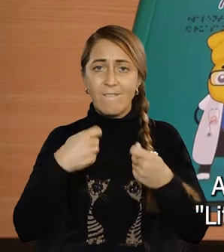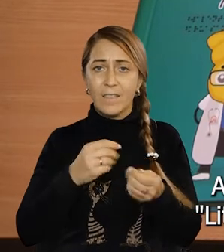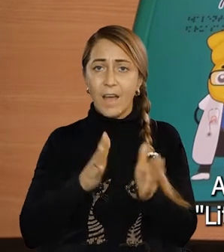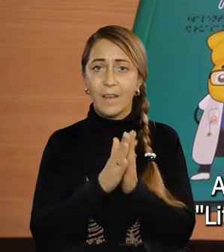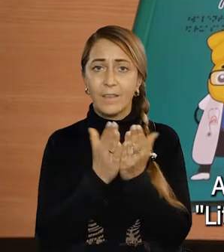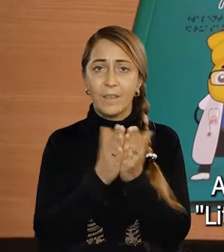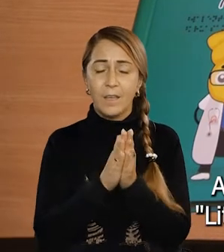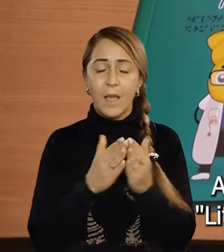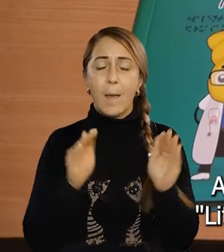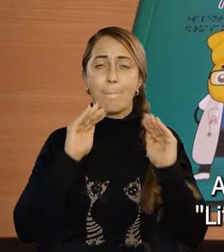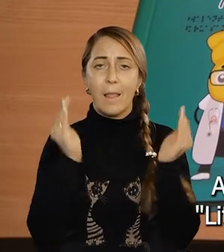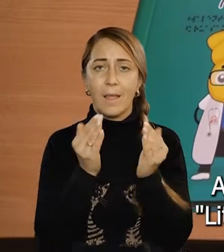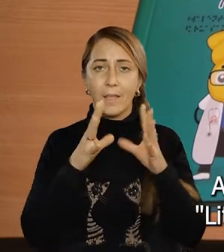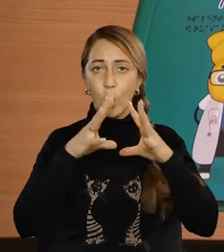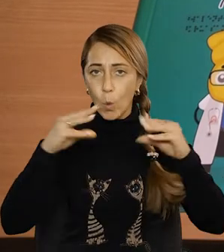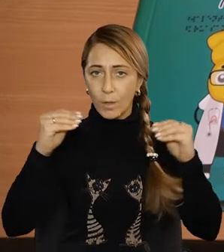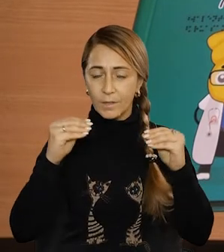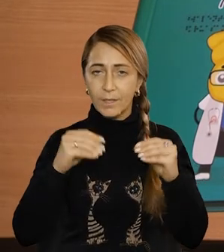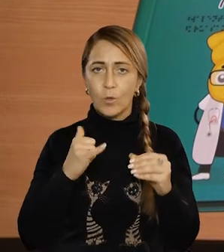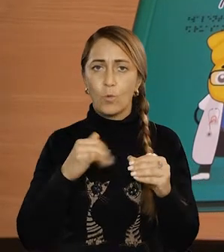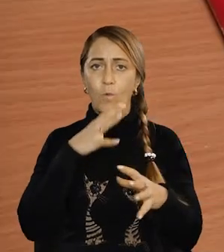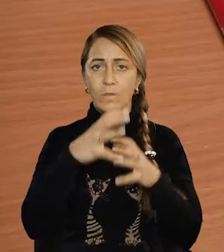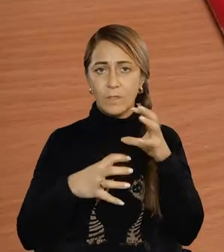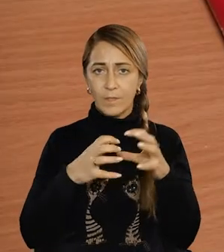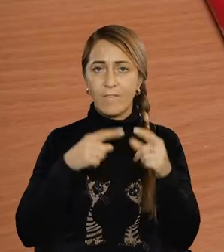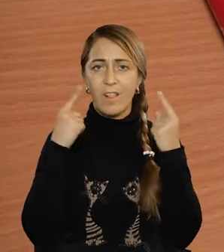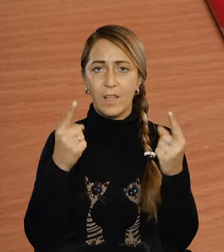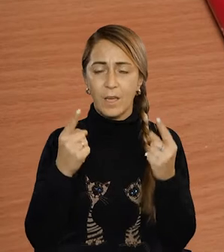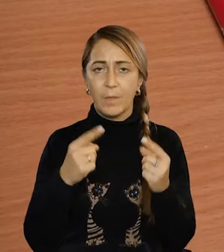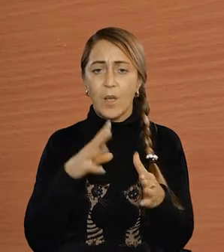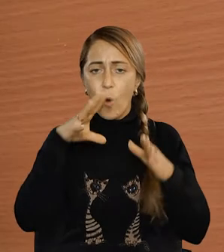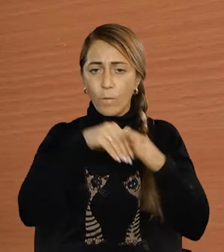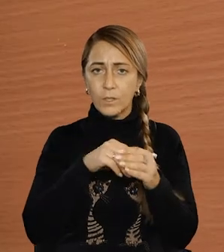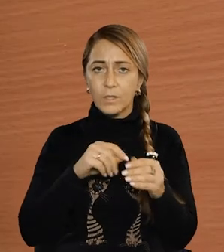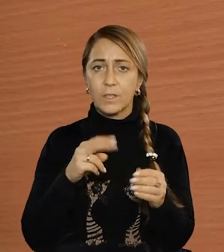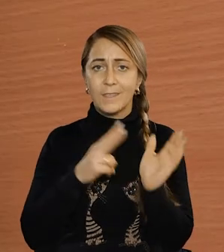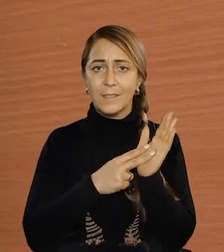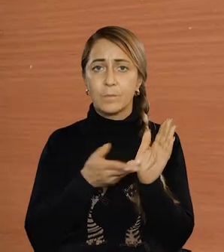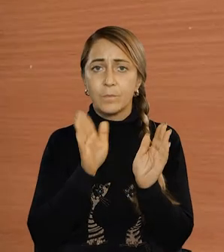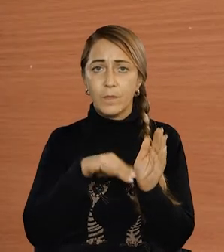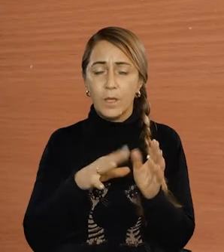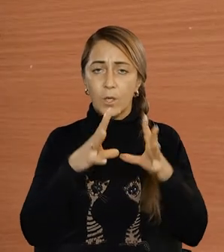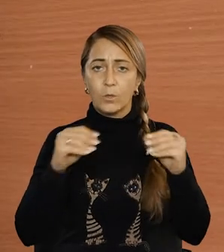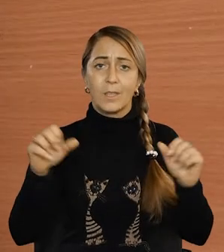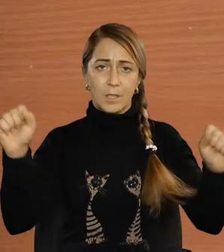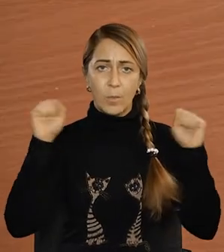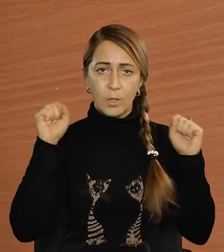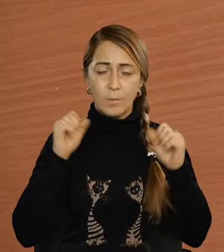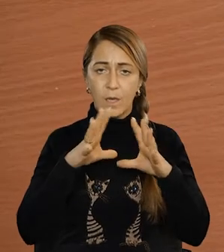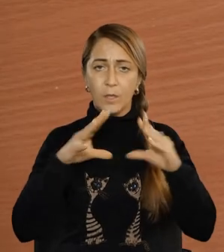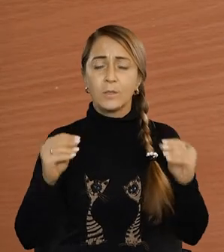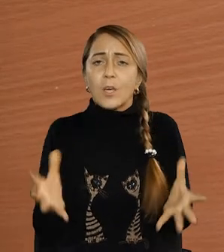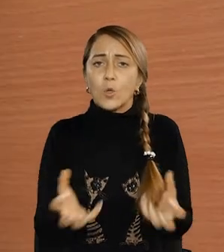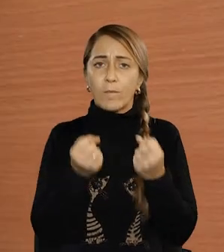видань «Маленький круасан у великому світі». В цю серію увійшли книги «Круасан-офіціант», «Круасан-пішохід», «Круасан-спортсмен»,